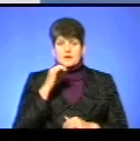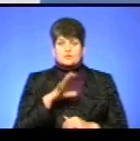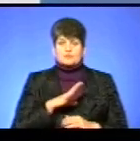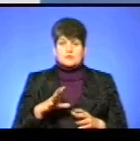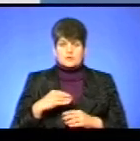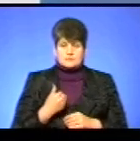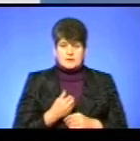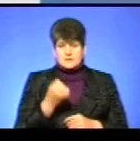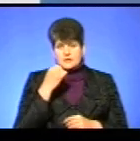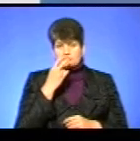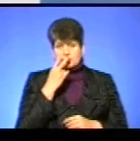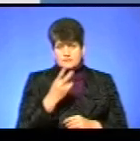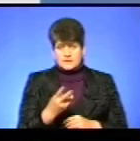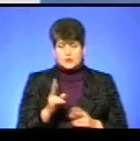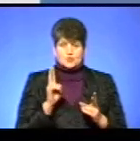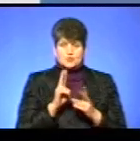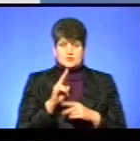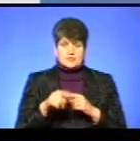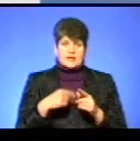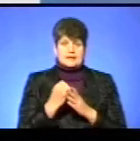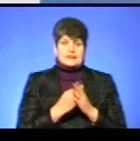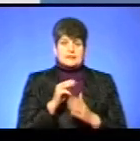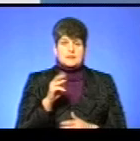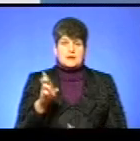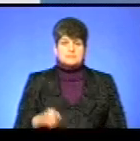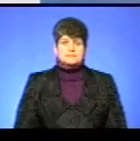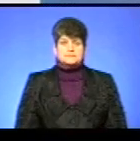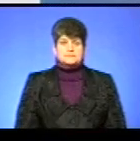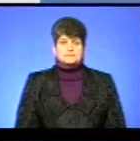нами, дякую, що дивилися. До зустрічі на телеканалі ТТБ. Дякую.